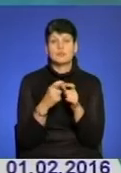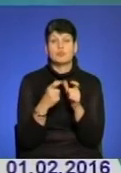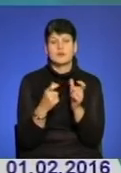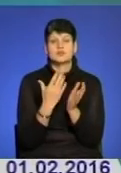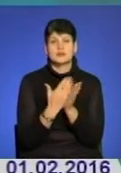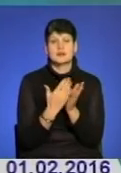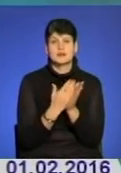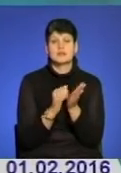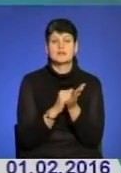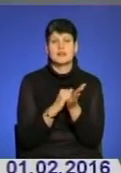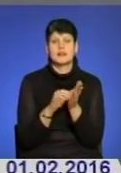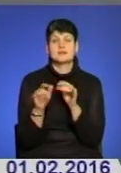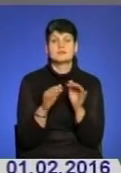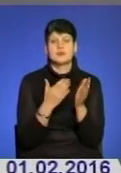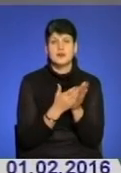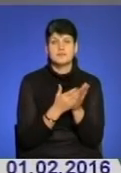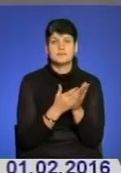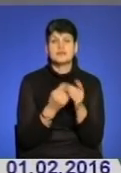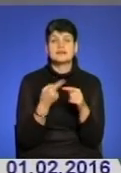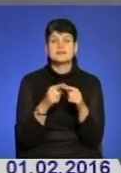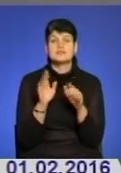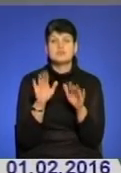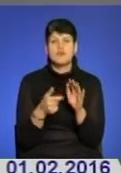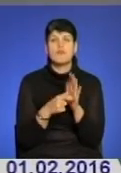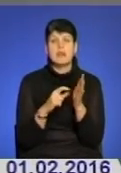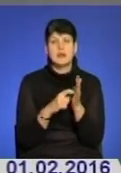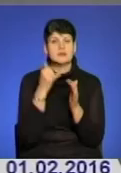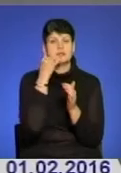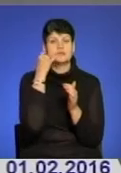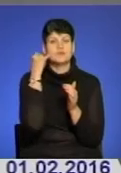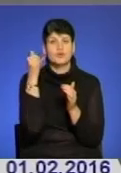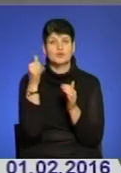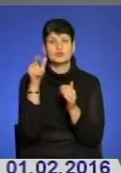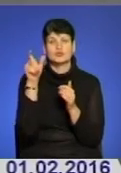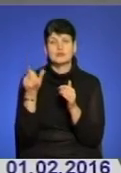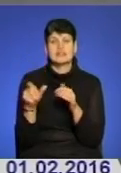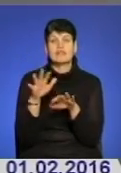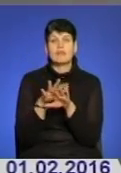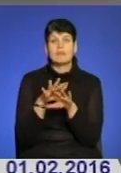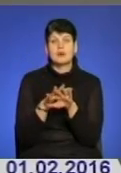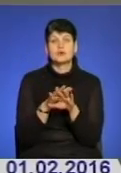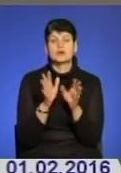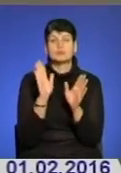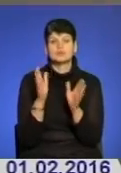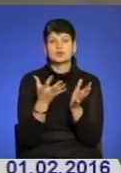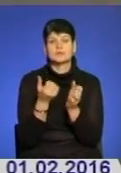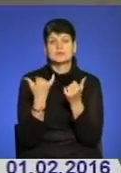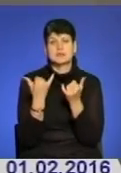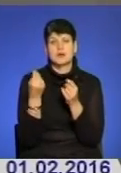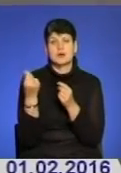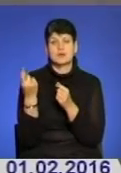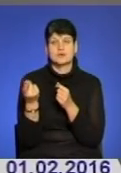матеріалах справи. Це вже в палаті він дзвонить до цієї людини в банку, яка буде отримувати зараз гроші.